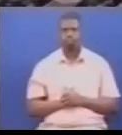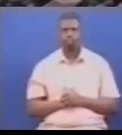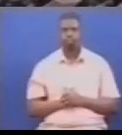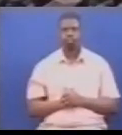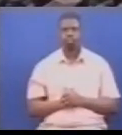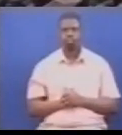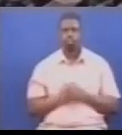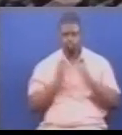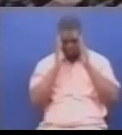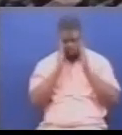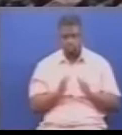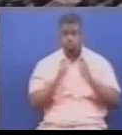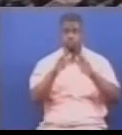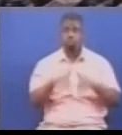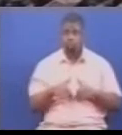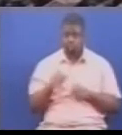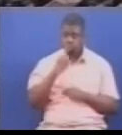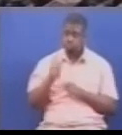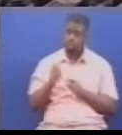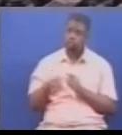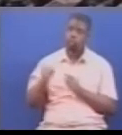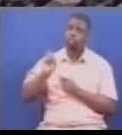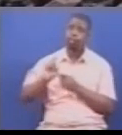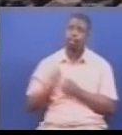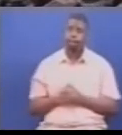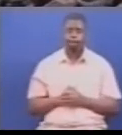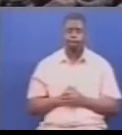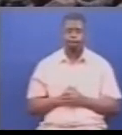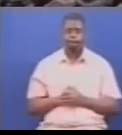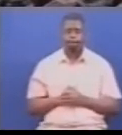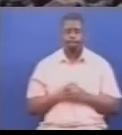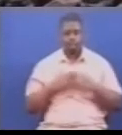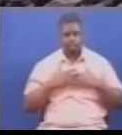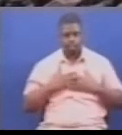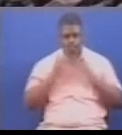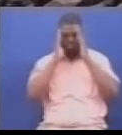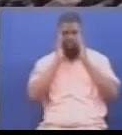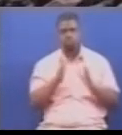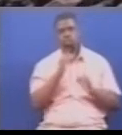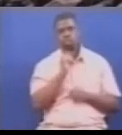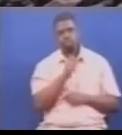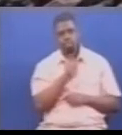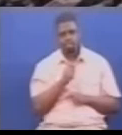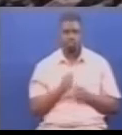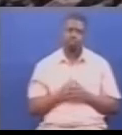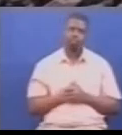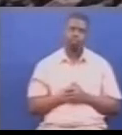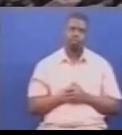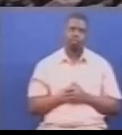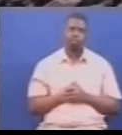Mwishmiwa mbungi wa chumbuni, sala nyungeza. Atante mwishmiwa speaker, kwa kuwa,